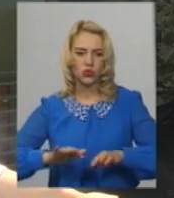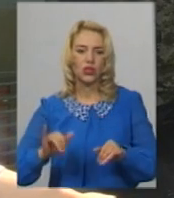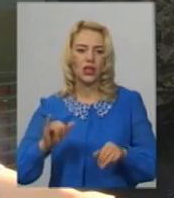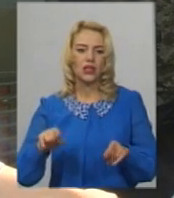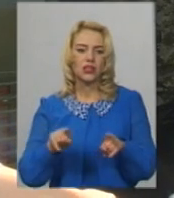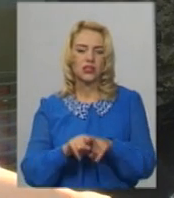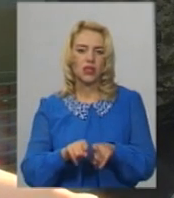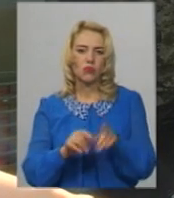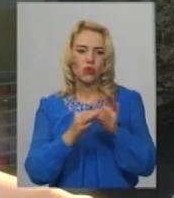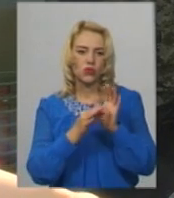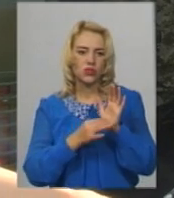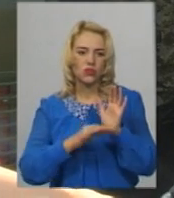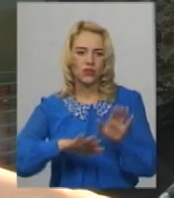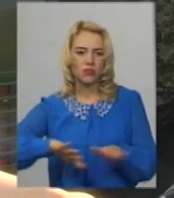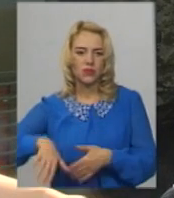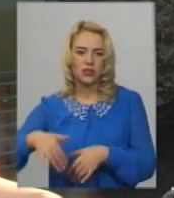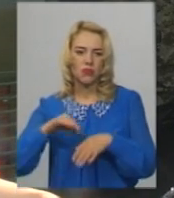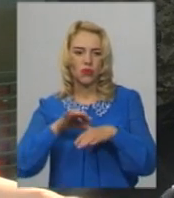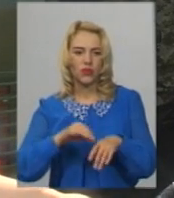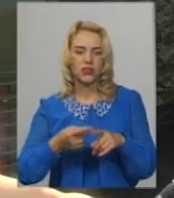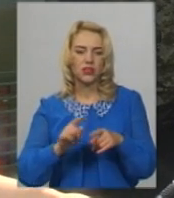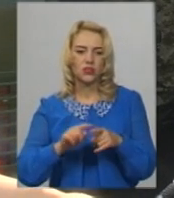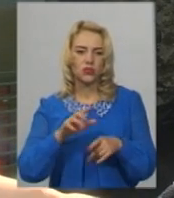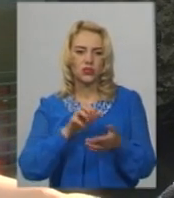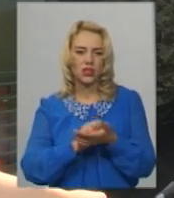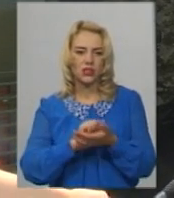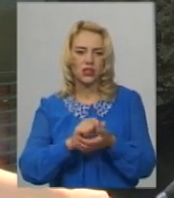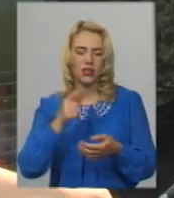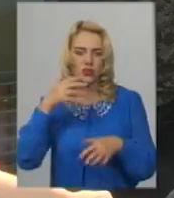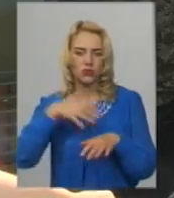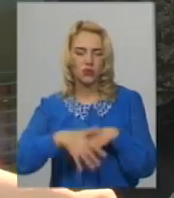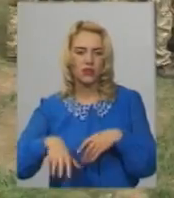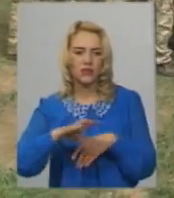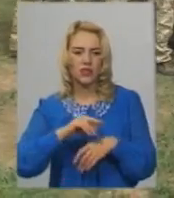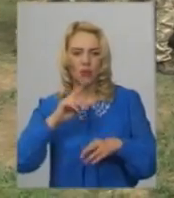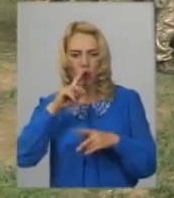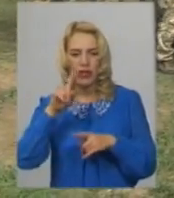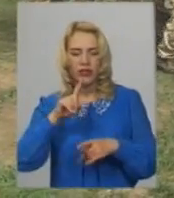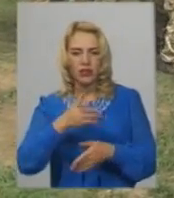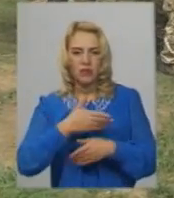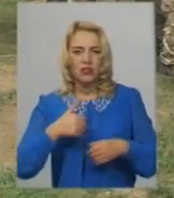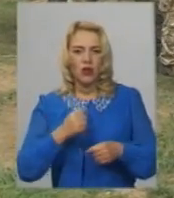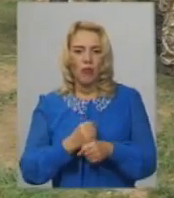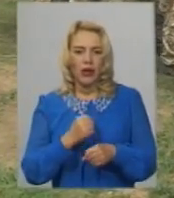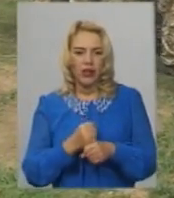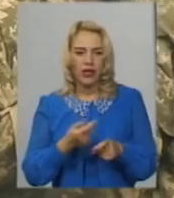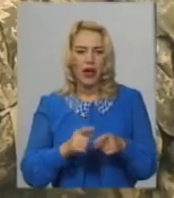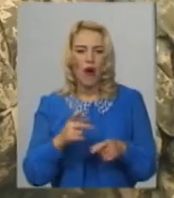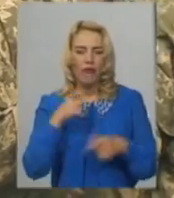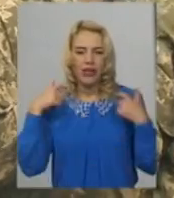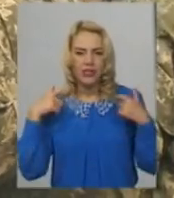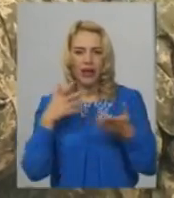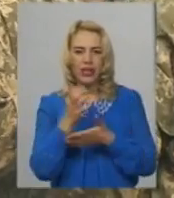так само оцінювати її після проведення даного заняття і розуміти всі помилки, які ми зробили. Офіцери-резервісти повинні зрозуміти